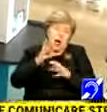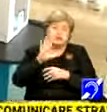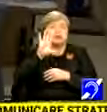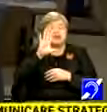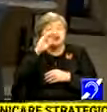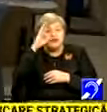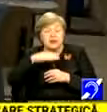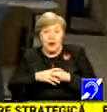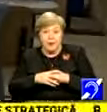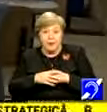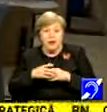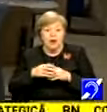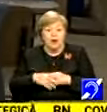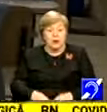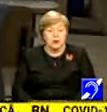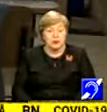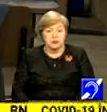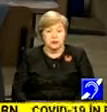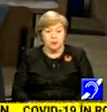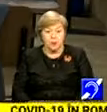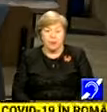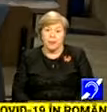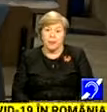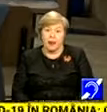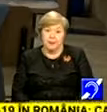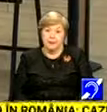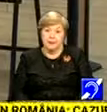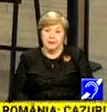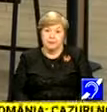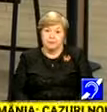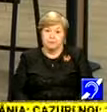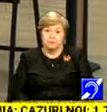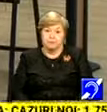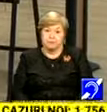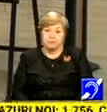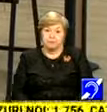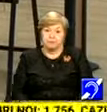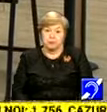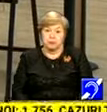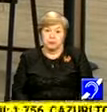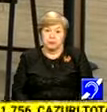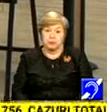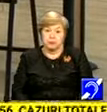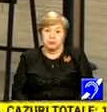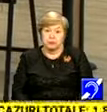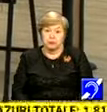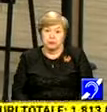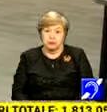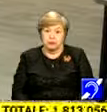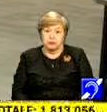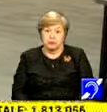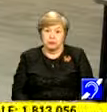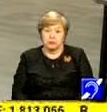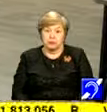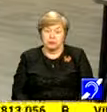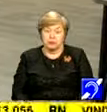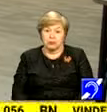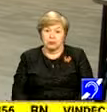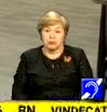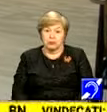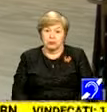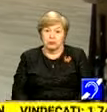Urmează 5 luni foarte grele și e un precedent fără nicio pauză între semestre. Am luat o decizie fără să o cântărim.